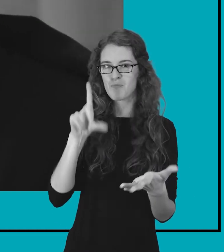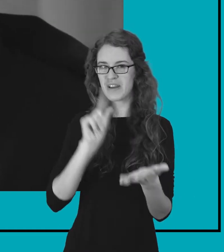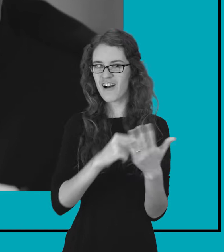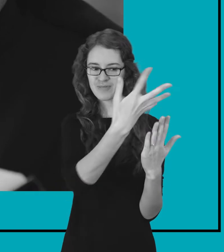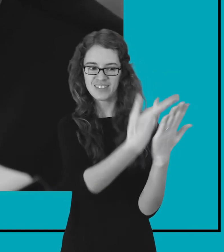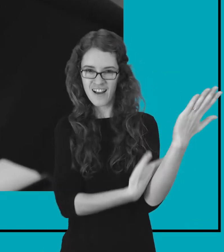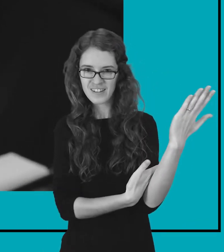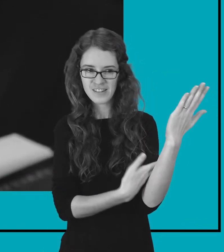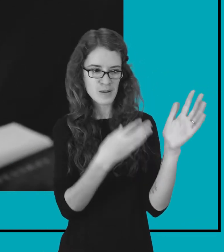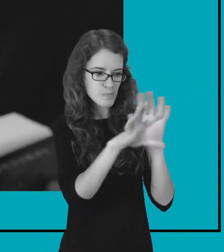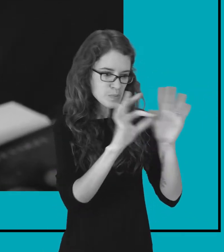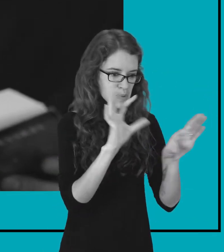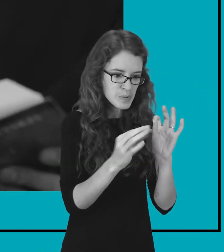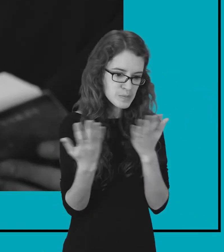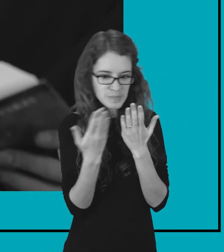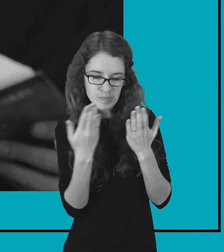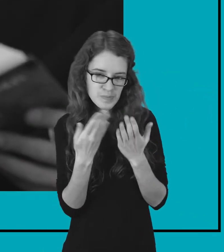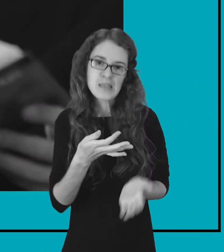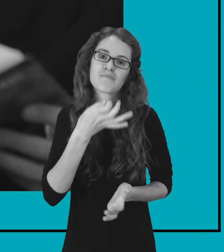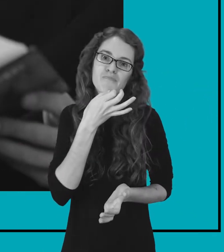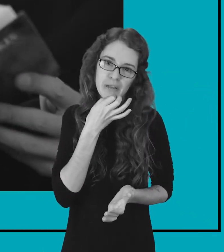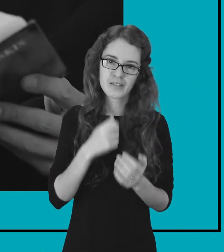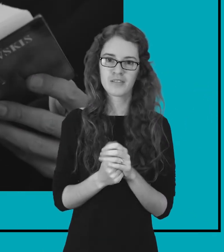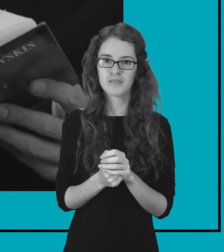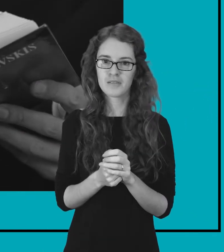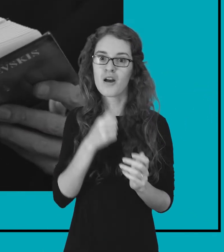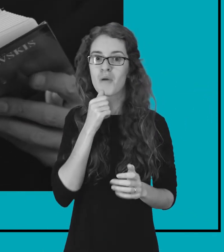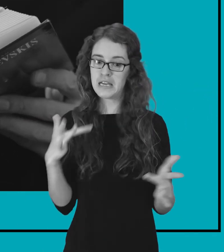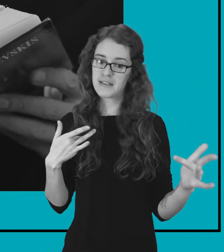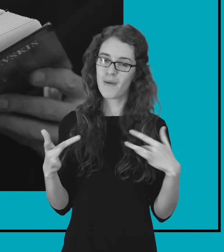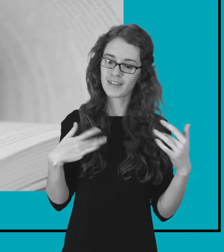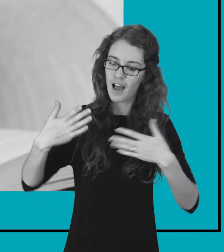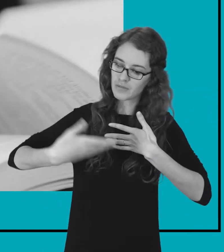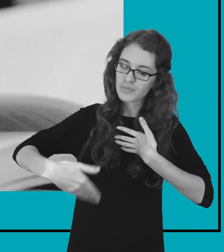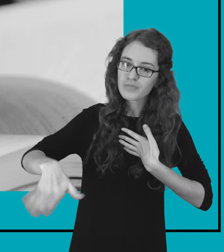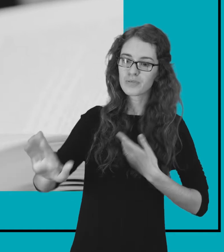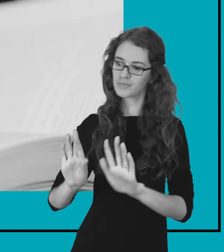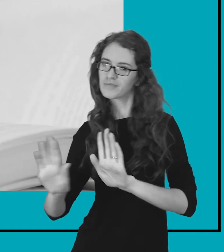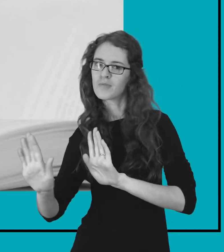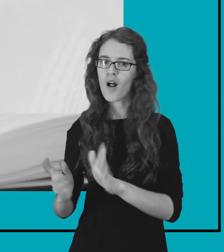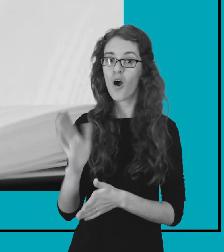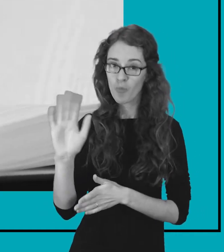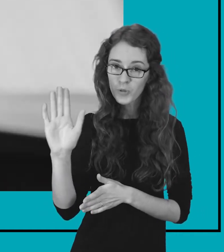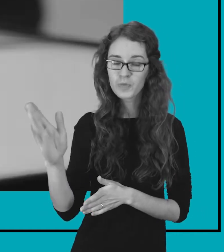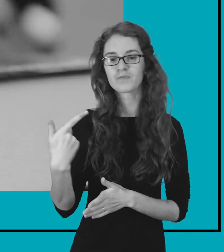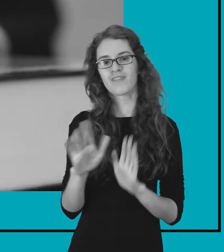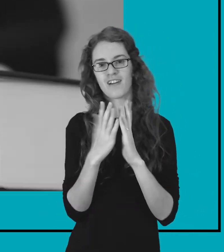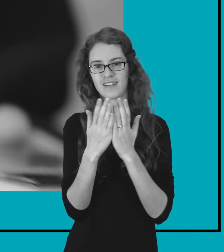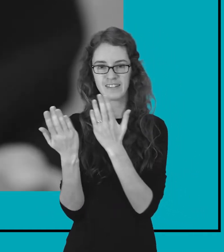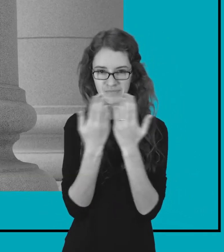tai yra pėsės, spektaklių, naujų spektaklių, kuriuos repetuoju, arba galbūt kažkada